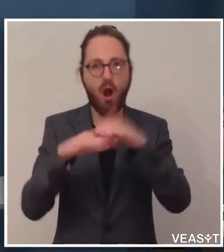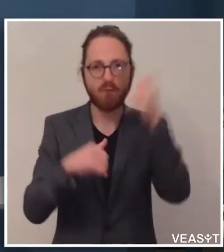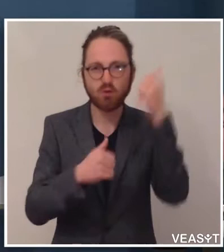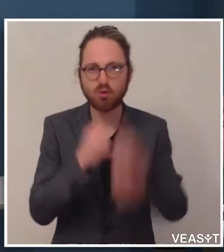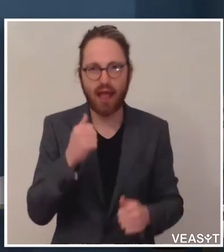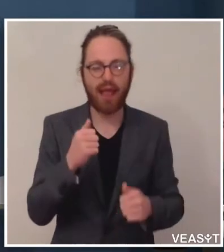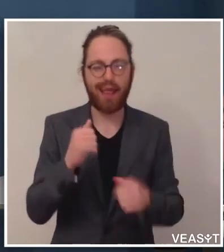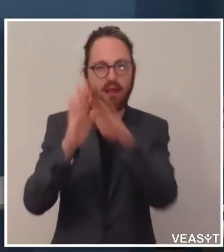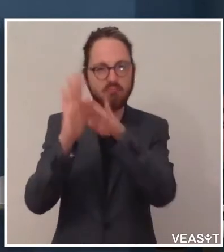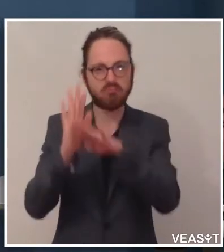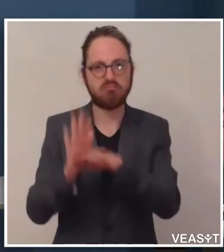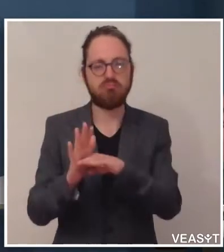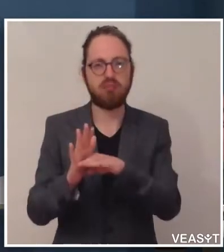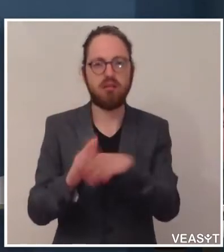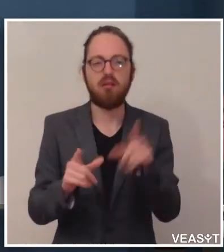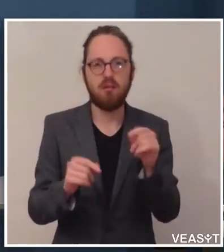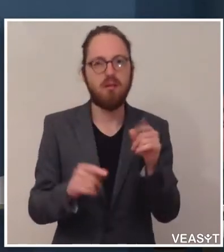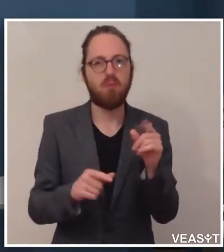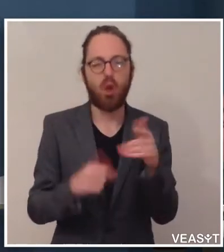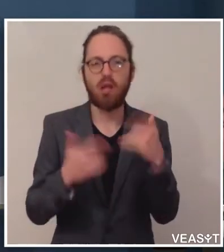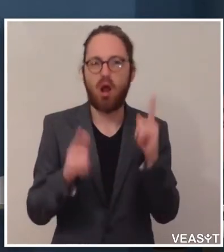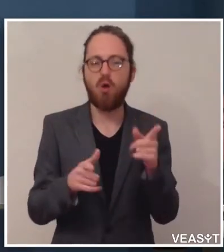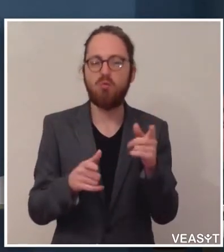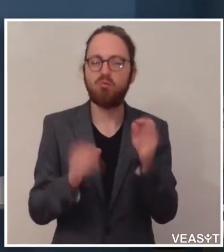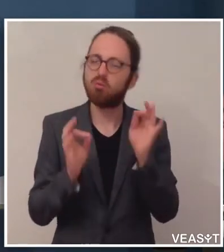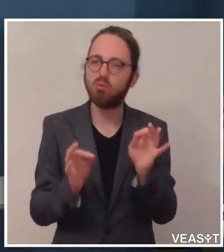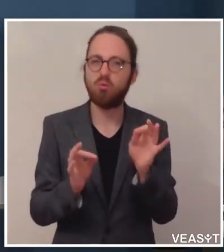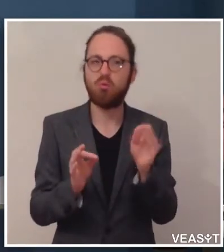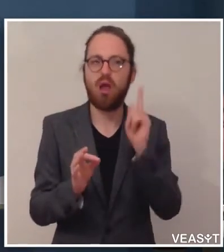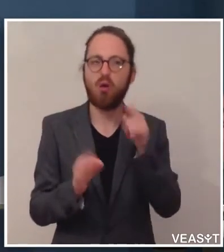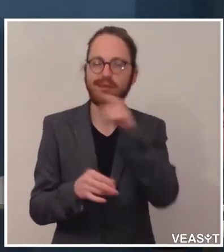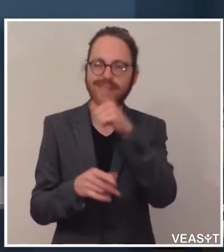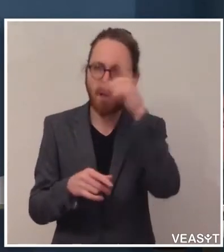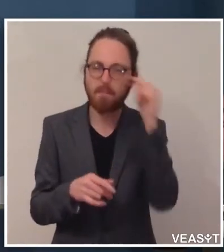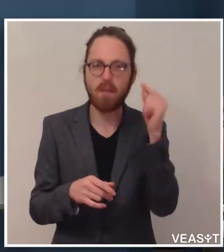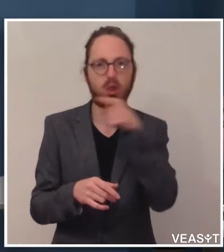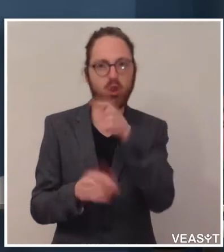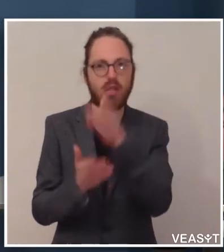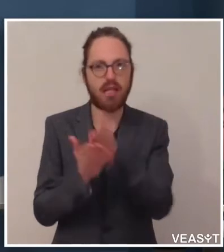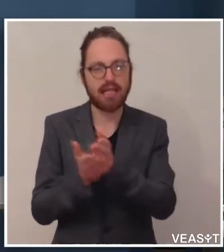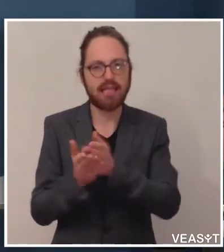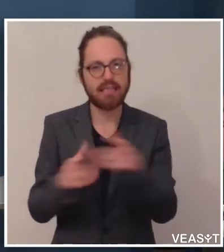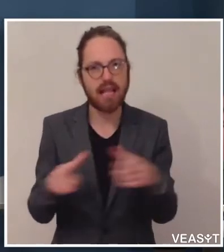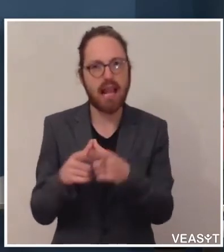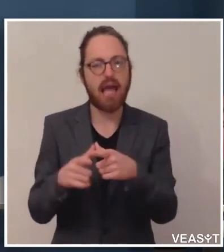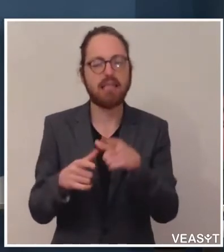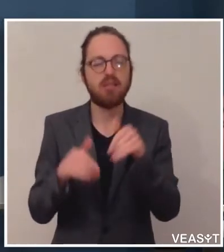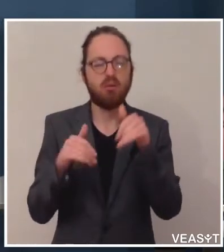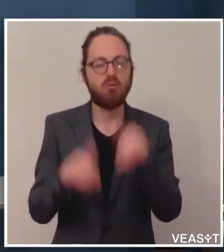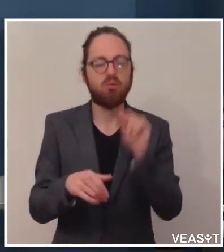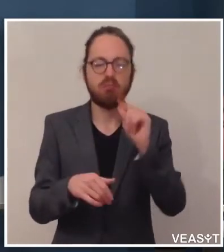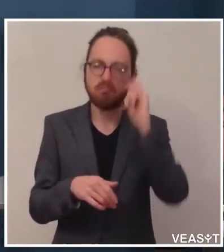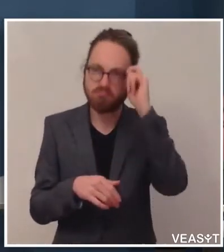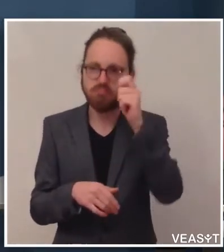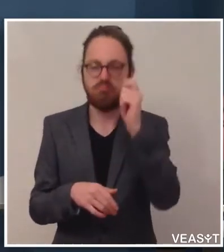es würde einfach gut tun, auch diesen Menschen in diesen Diensten, wenn man ihre Arbeit schätzt, wenn man natürlich schaut, wie die